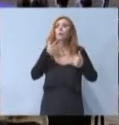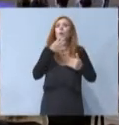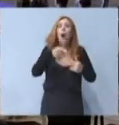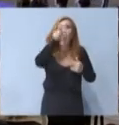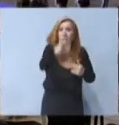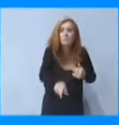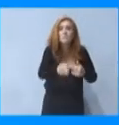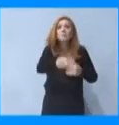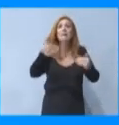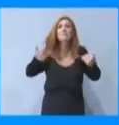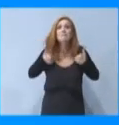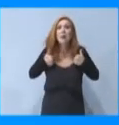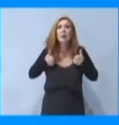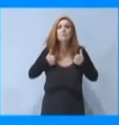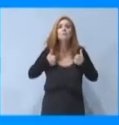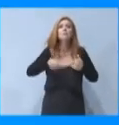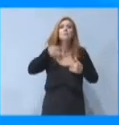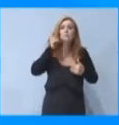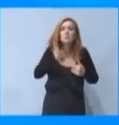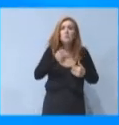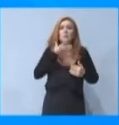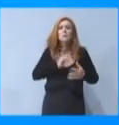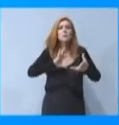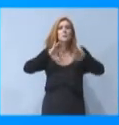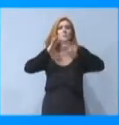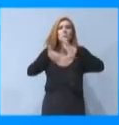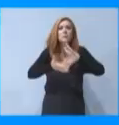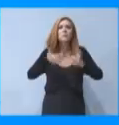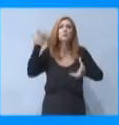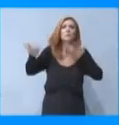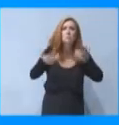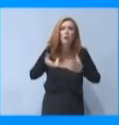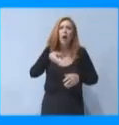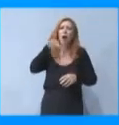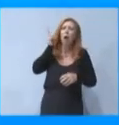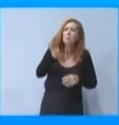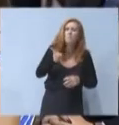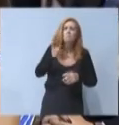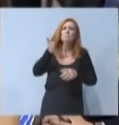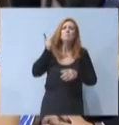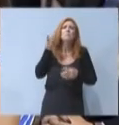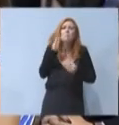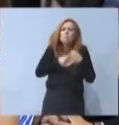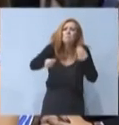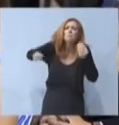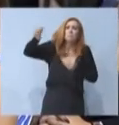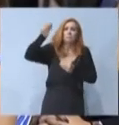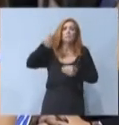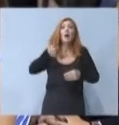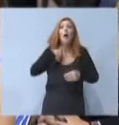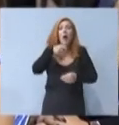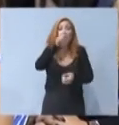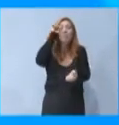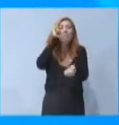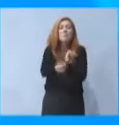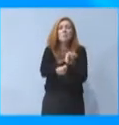παραλάβετε ένα φλεγόμενο πλανήτη γεμάτο απειλές. Μπροστά σας, λοιπόν, δεσμεύομαι να